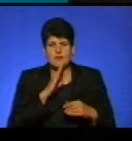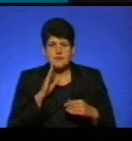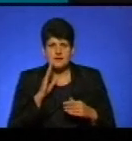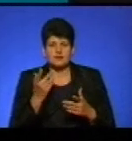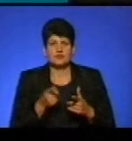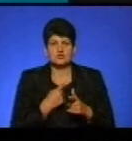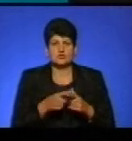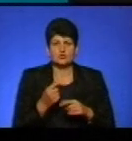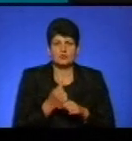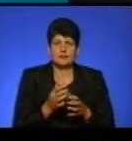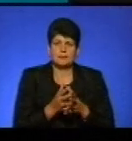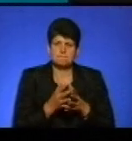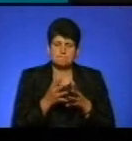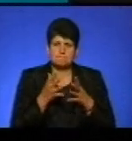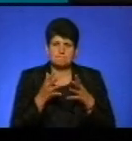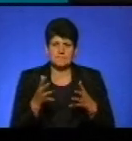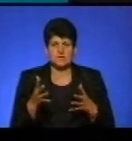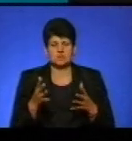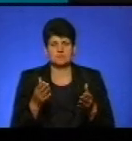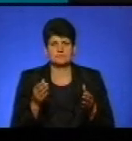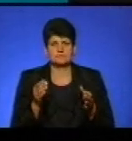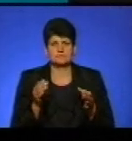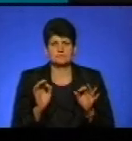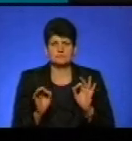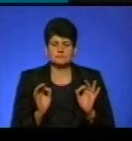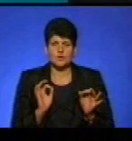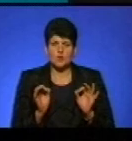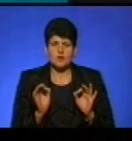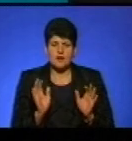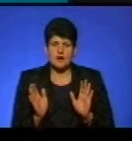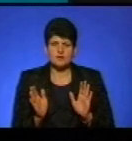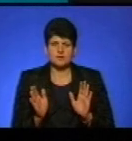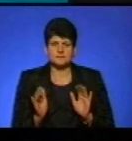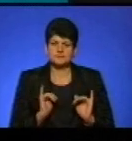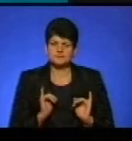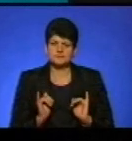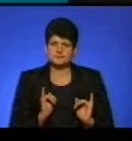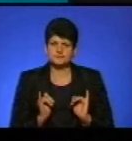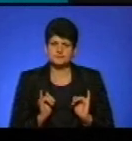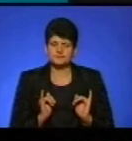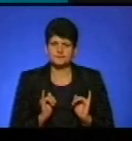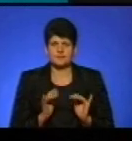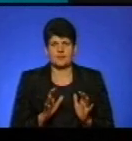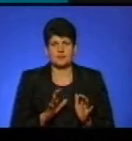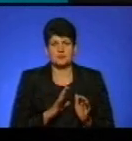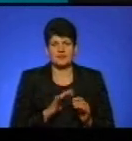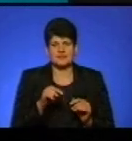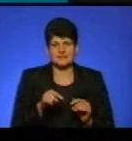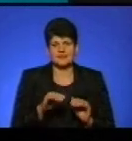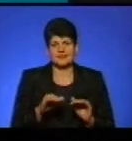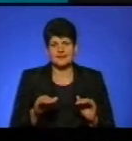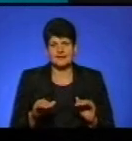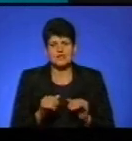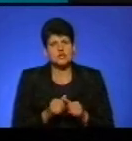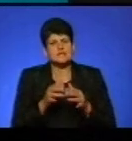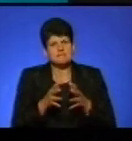чи навпаки зробити більш лояльне перебування тих дітей у дитсадку,